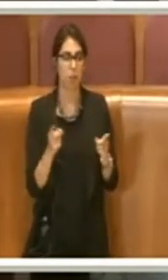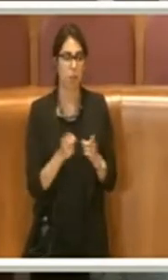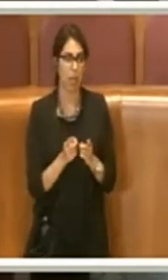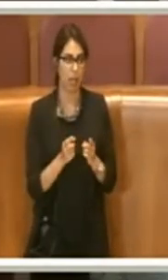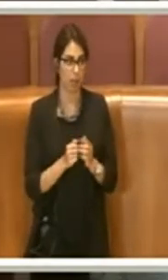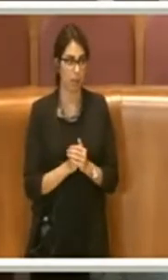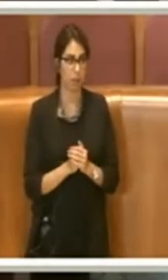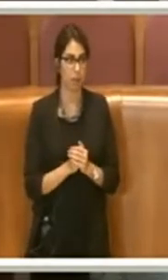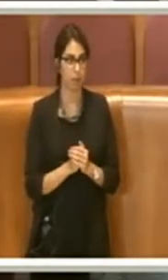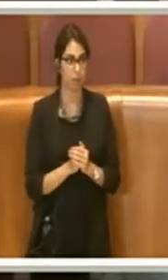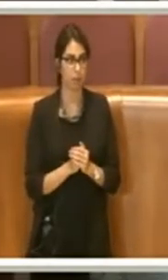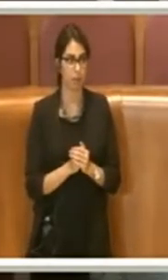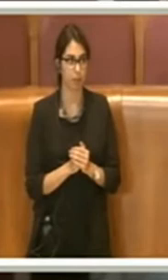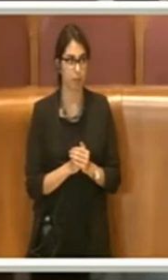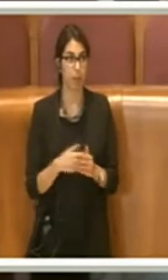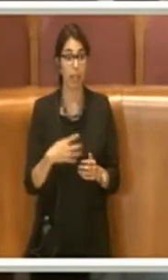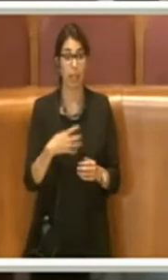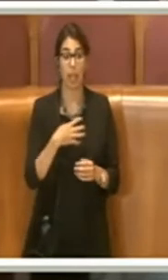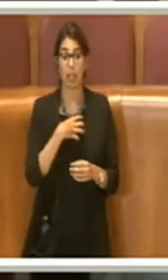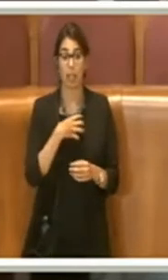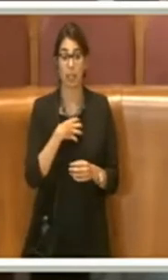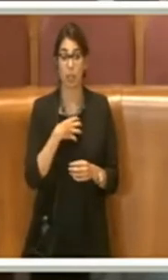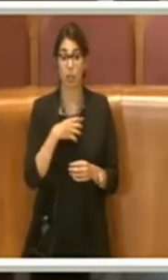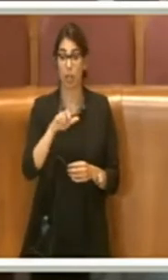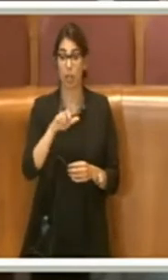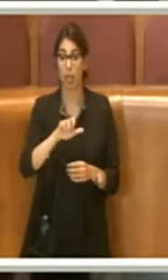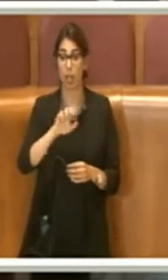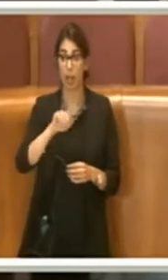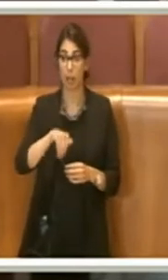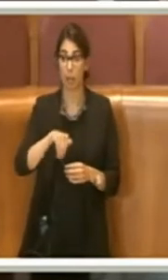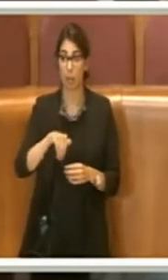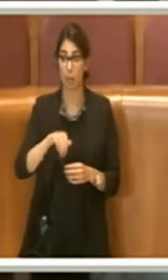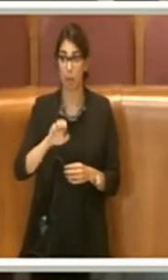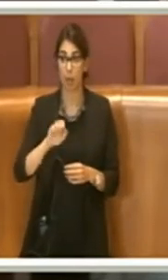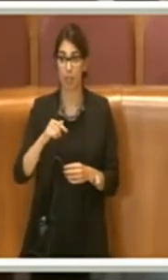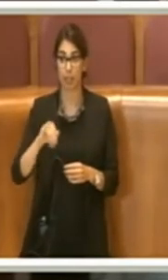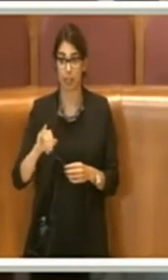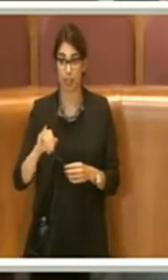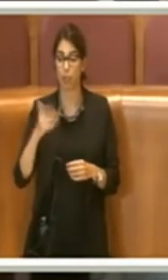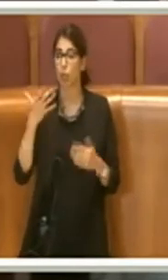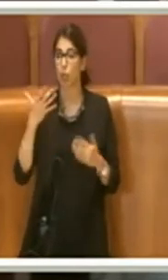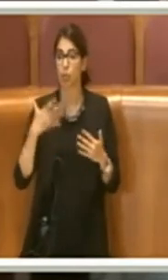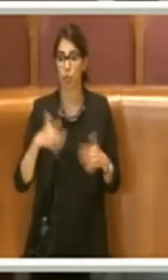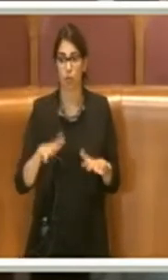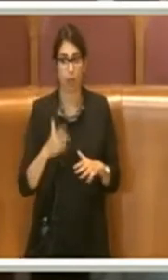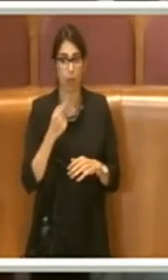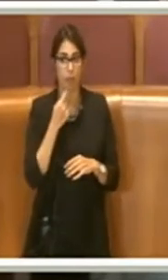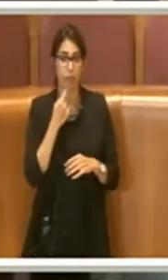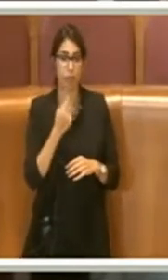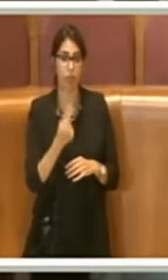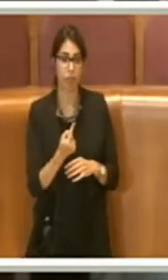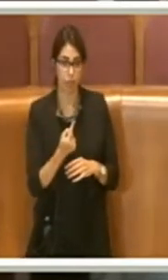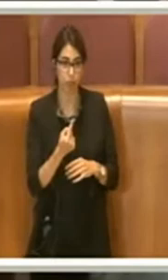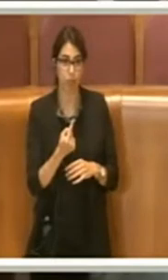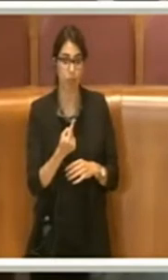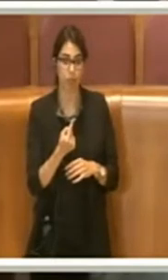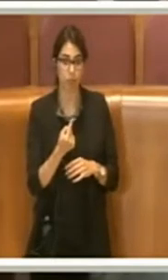L'assessore Lemmetti ha già evidenziato i